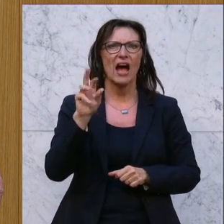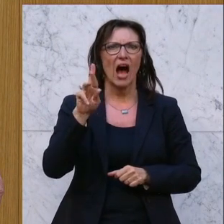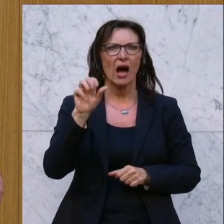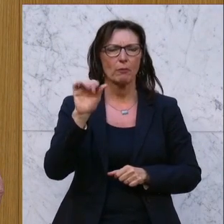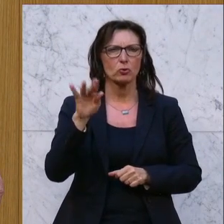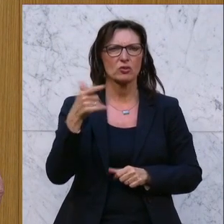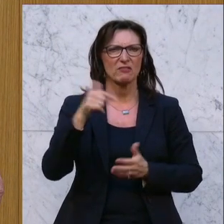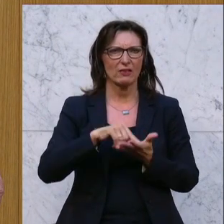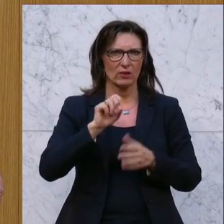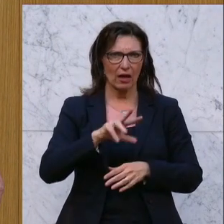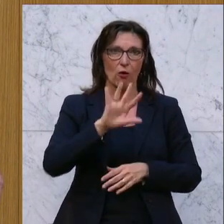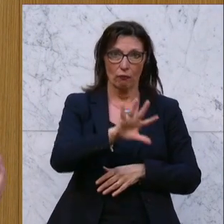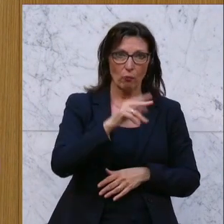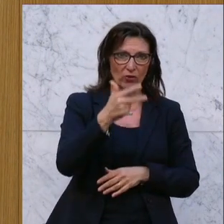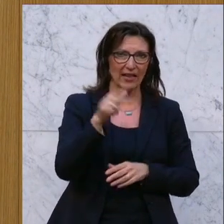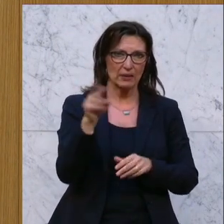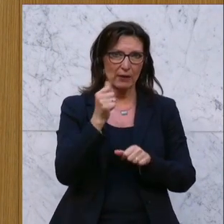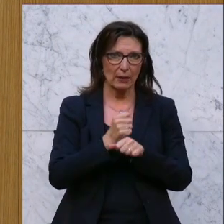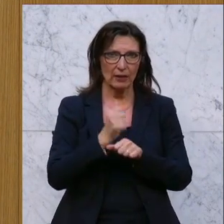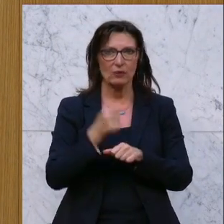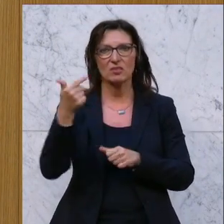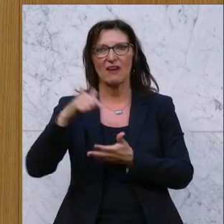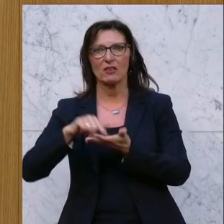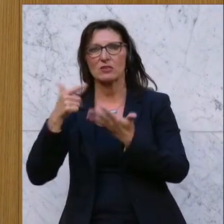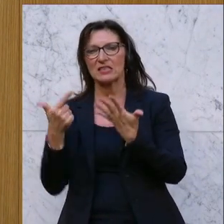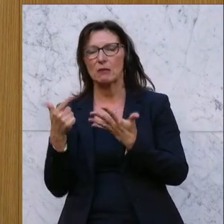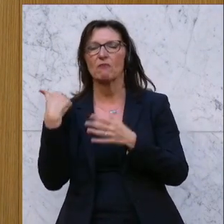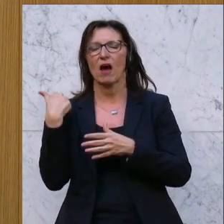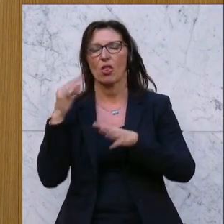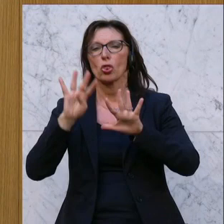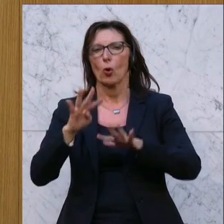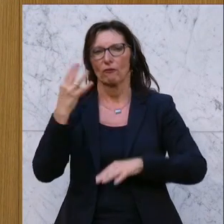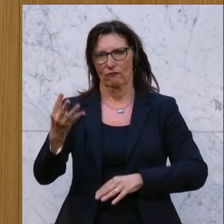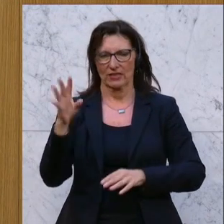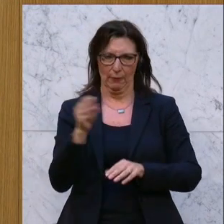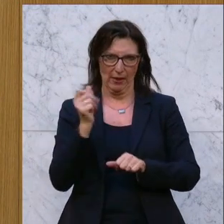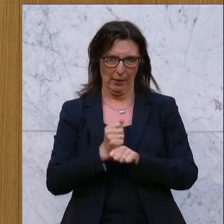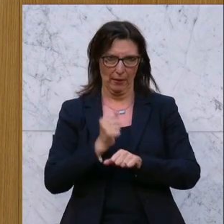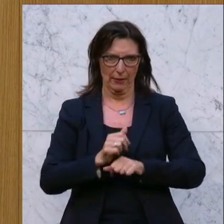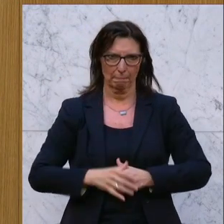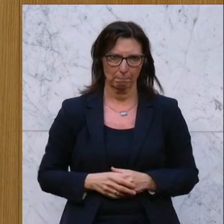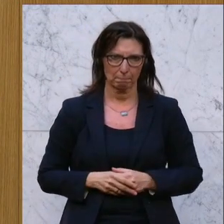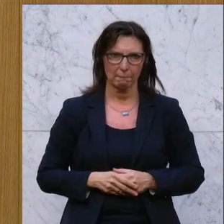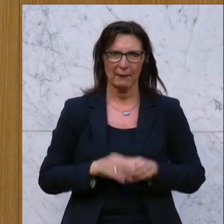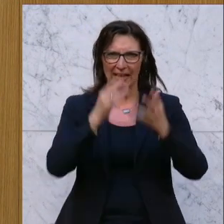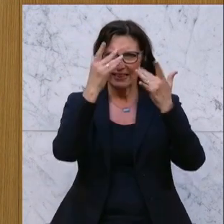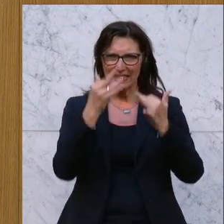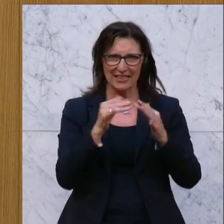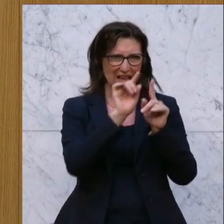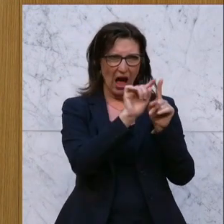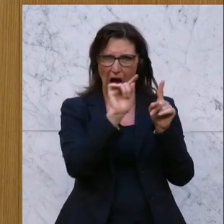35 Mitarbeiter und 2007 49 Mitarbeiter. Sehr geehrte Damen und Herren, diese Zahlen zeigen,